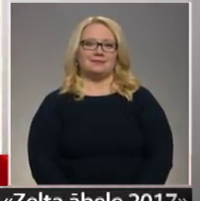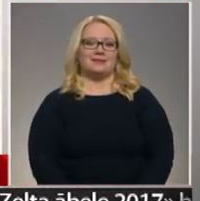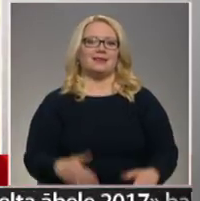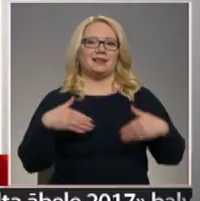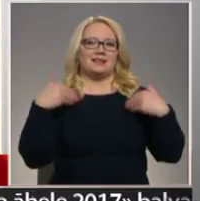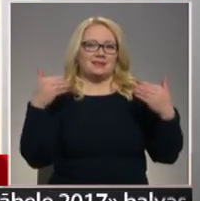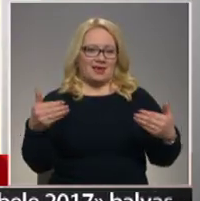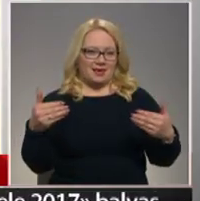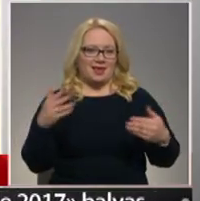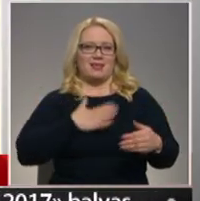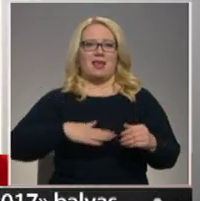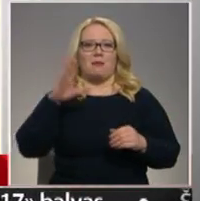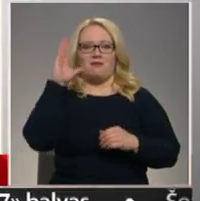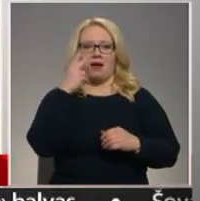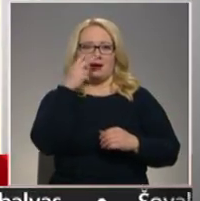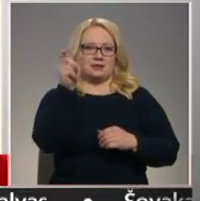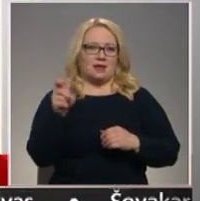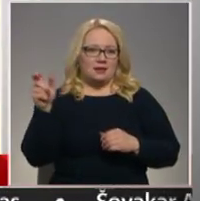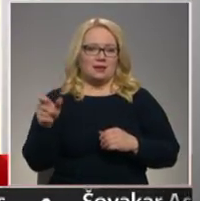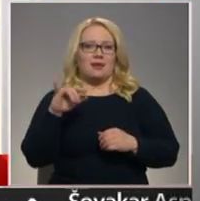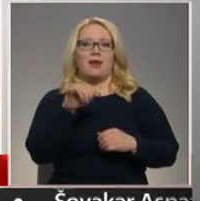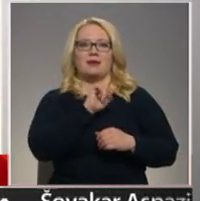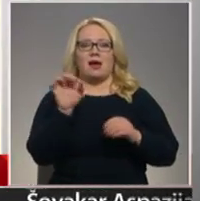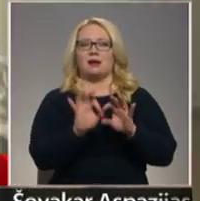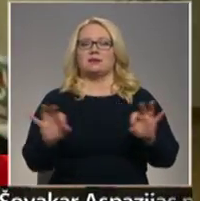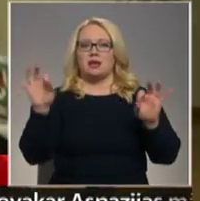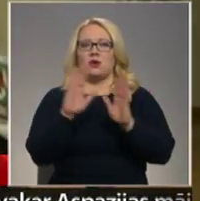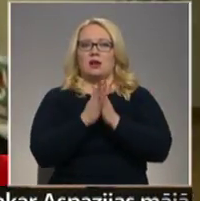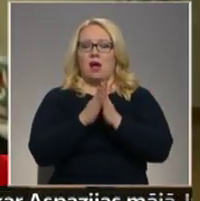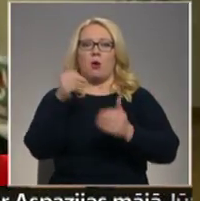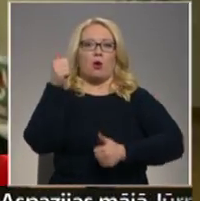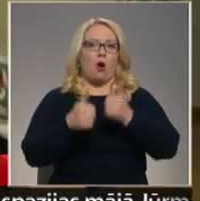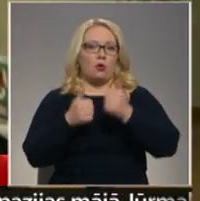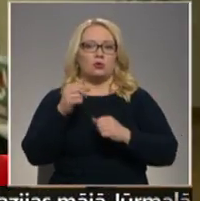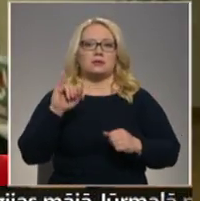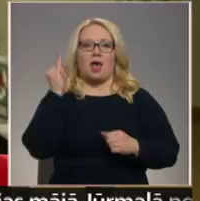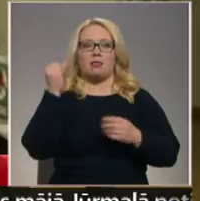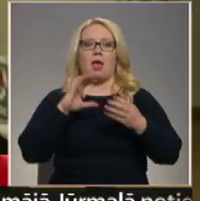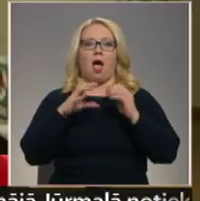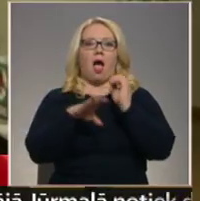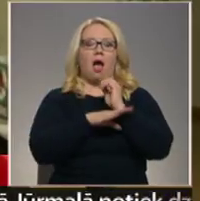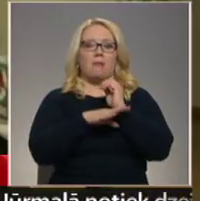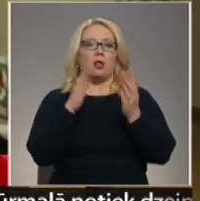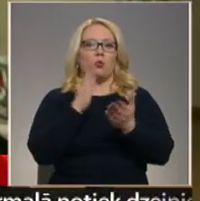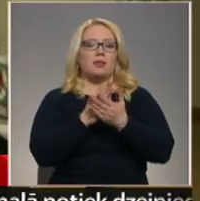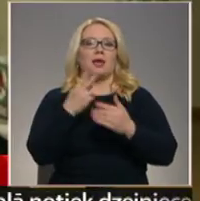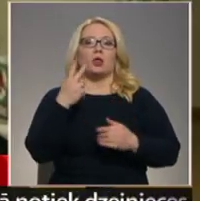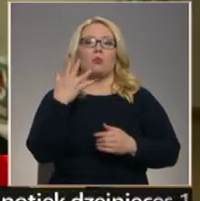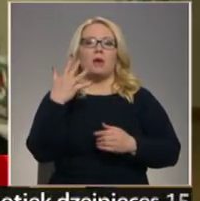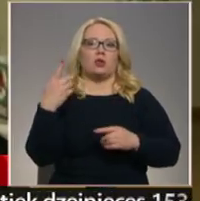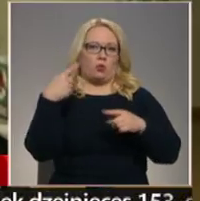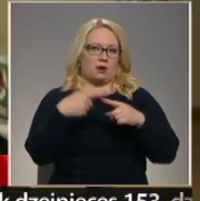Sveiks, Edgar! Labvakar, skatītāji! Skaistāko grāmatu konkursa Zelta Ābele šogad norit jau 25. reizi.